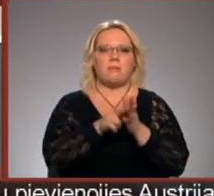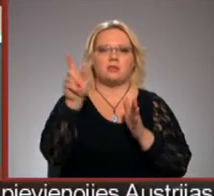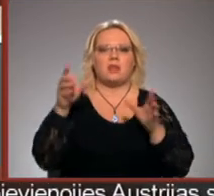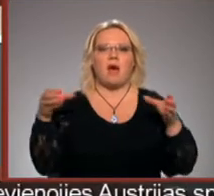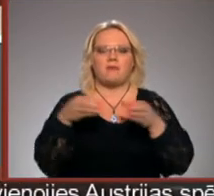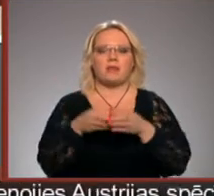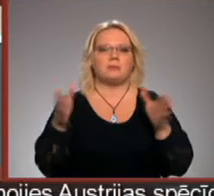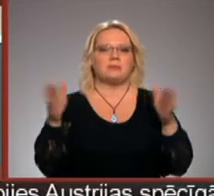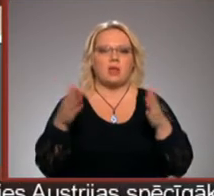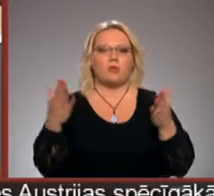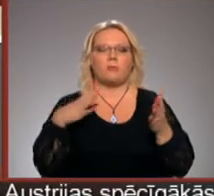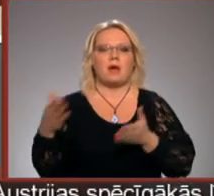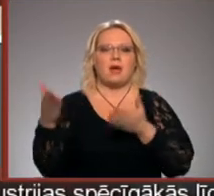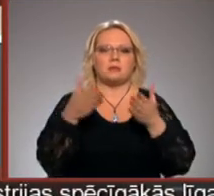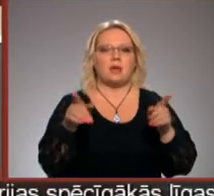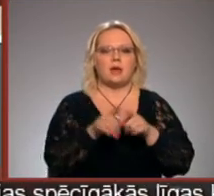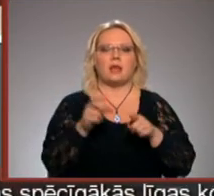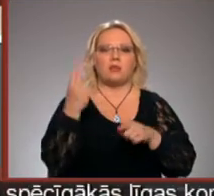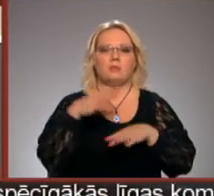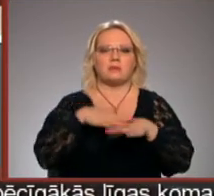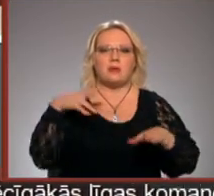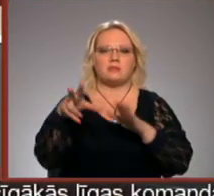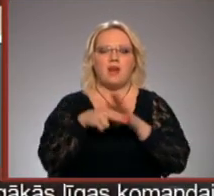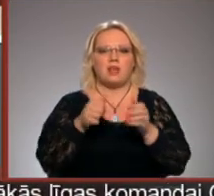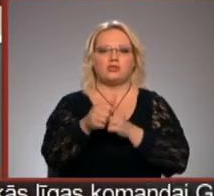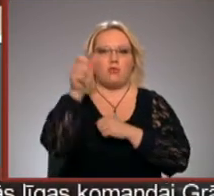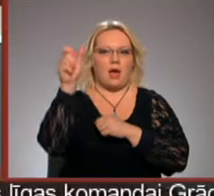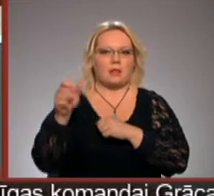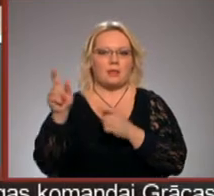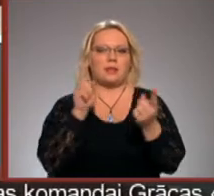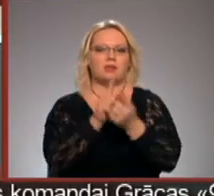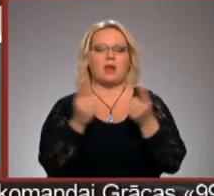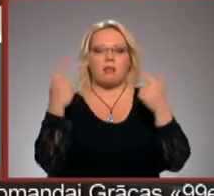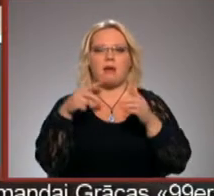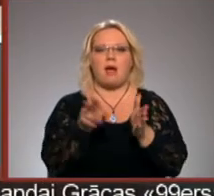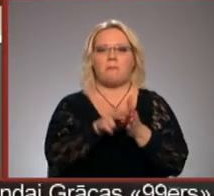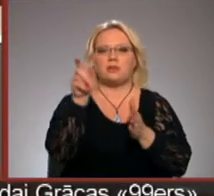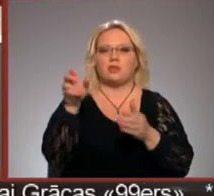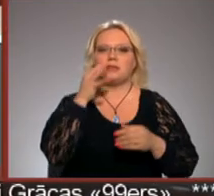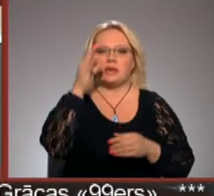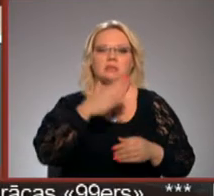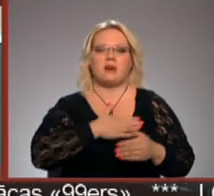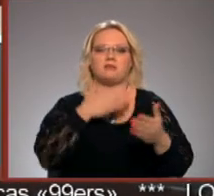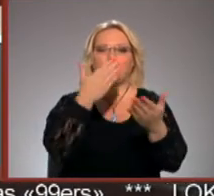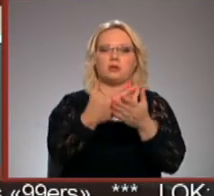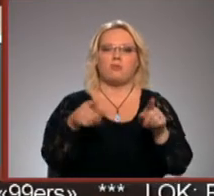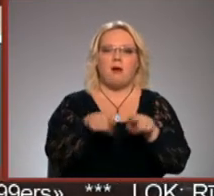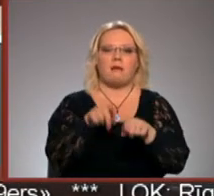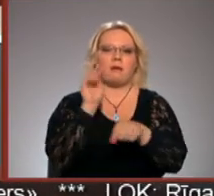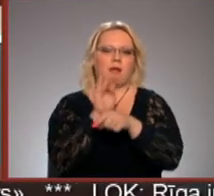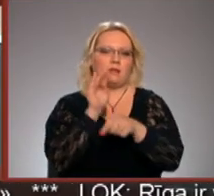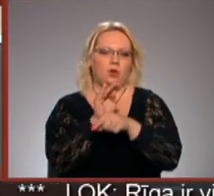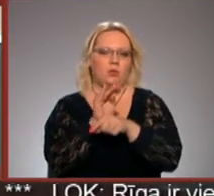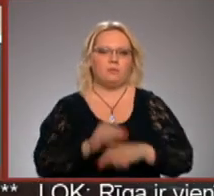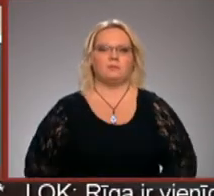pensionāra apvienības sēdus, kur bija aicināta arī 12. saimas vēlēšana kandidāti. Tikšanās laikā pensionāri izteica savus priekšlikumus un arī kritiku,